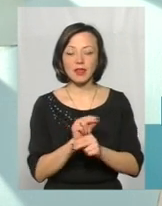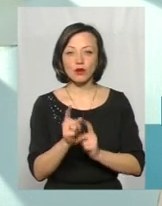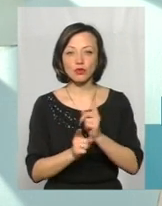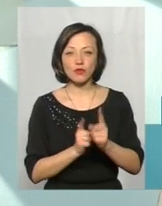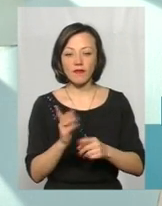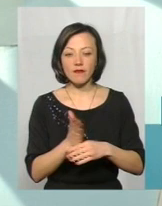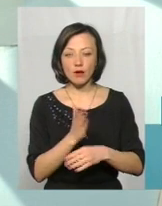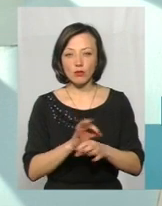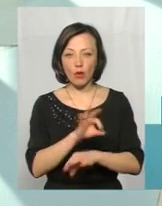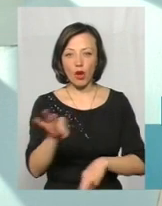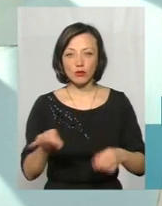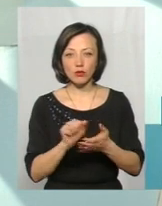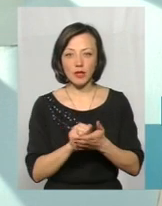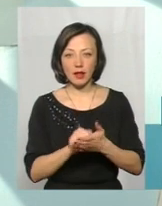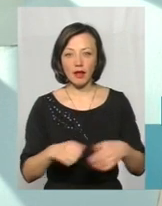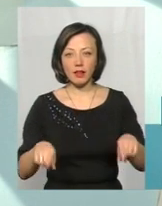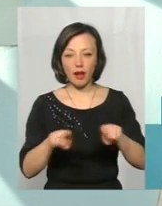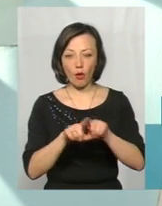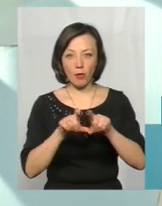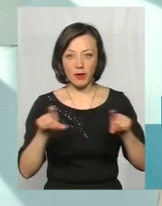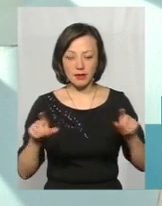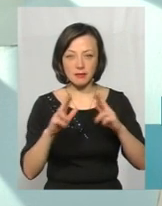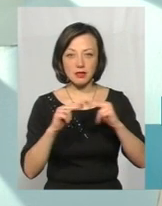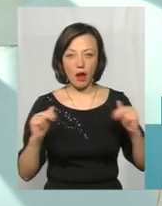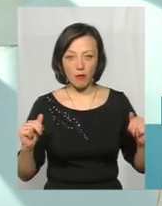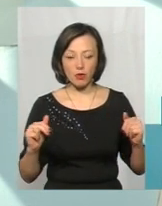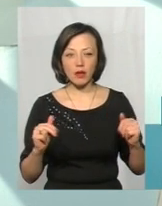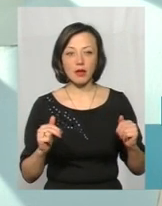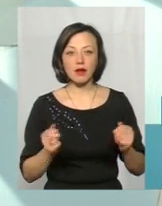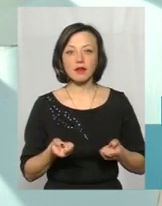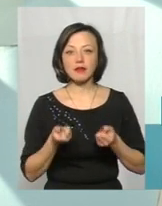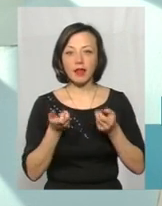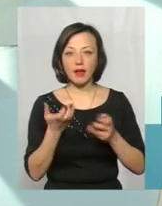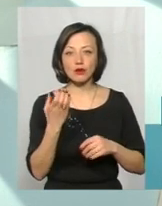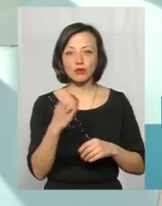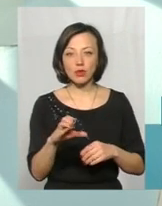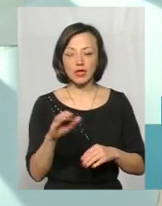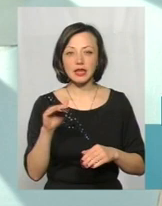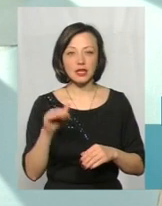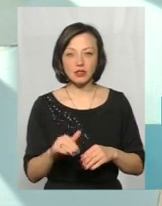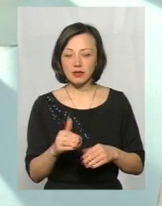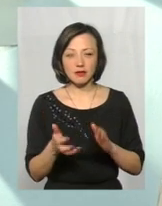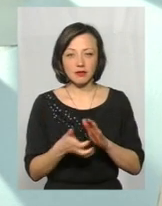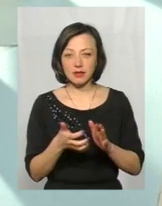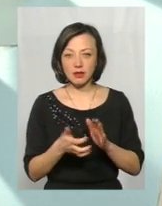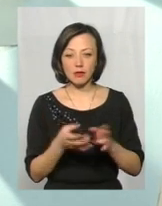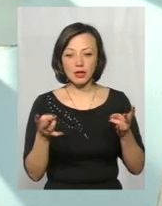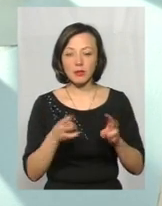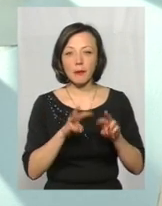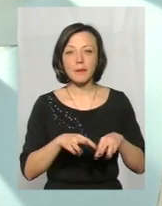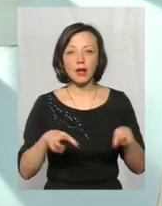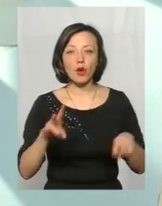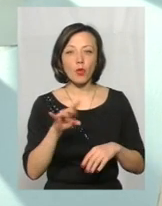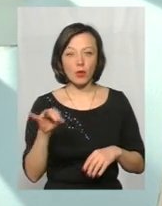виготовити проєктну документацію на такий об'єкт, як замок, звичайно, ми декілька сот тисяч, ми не обійдемося. Для цього потрібні мільйони.